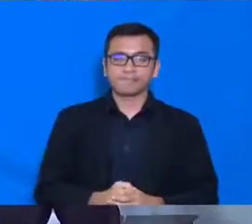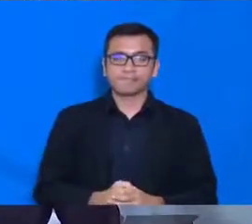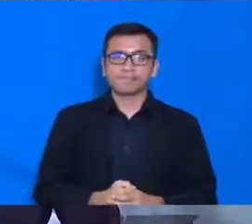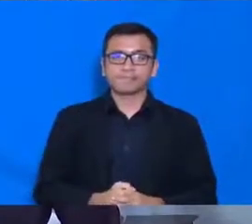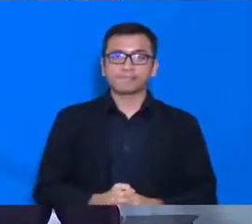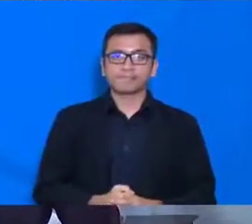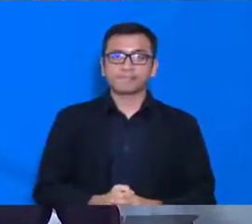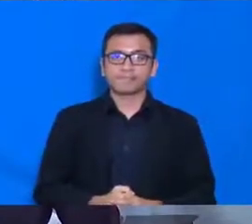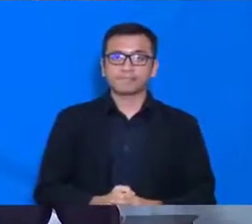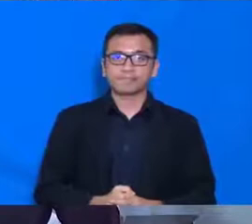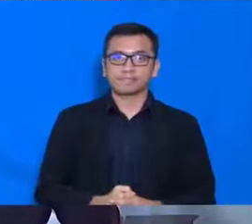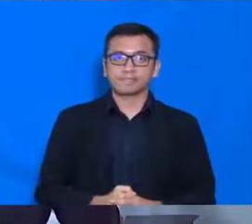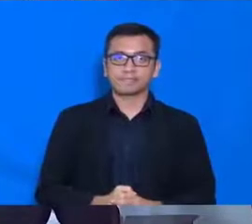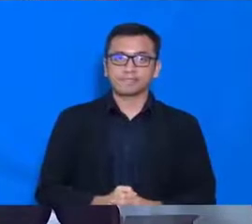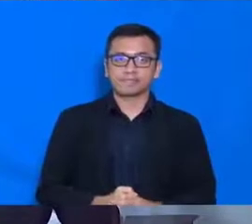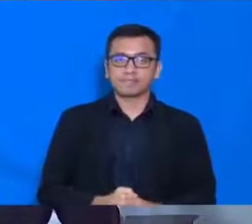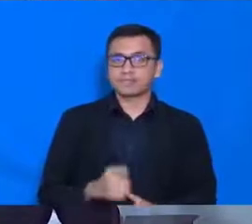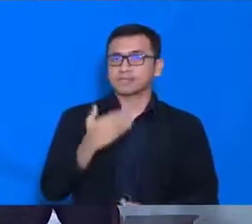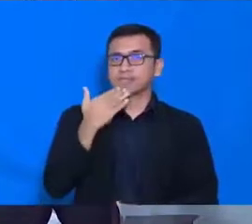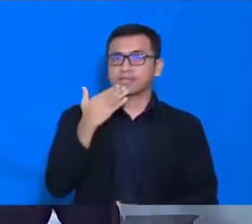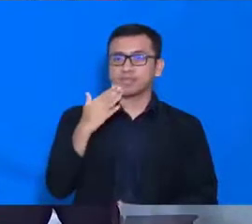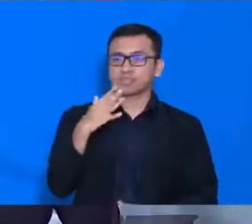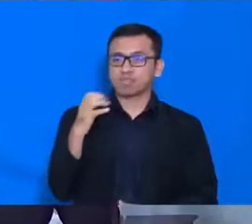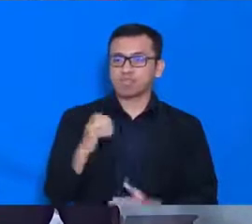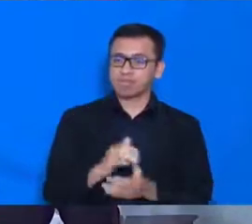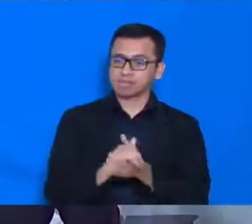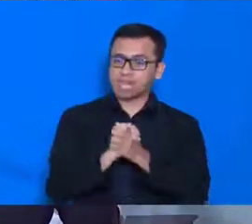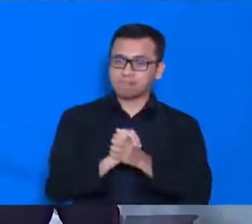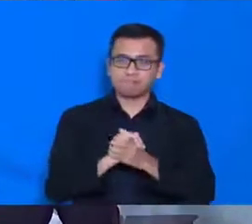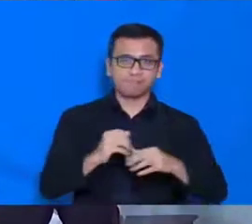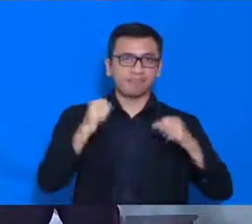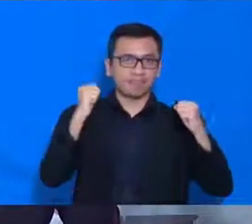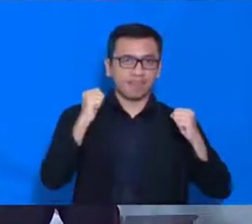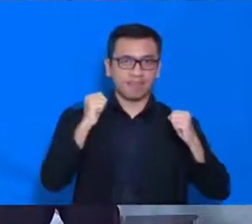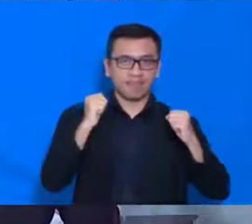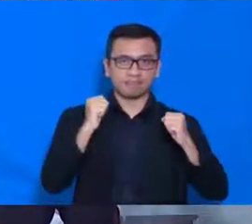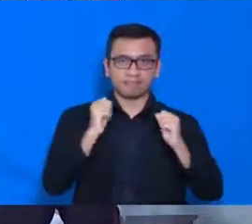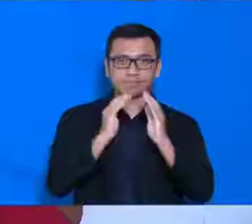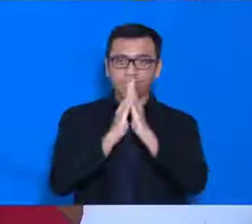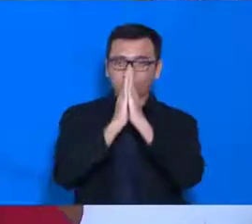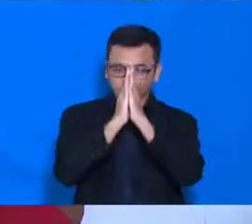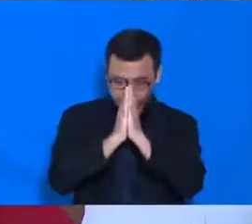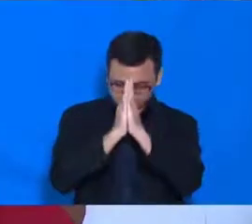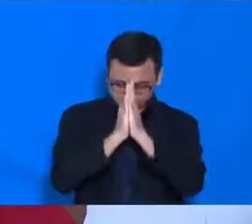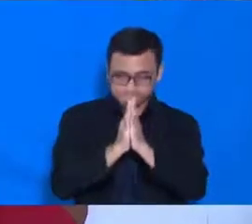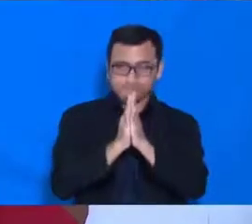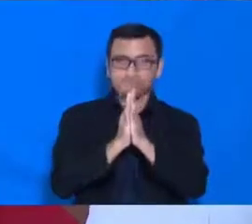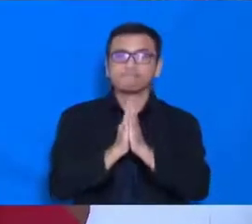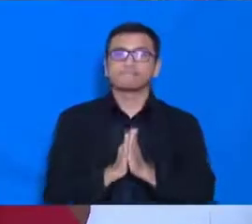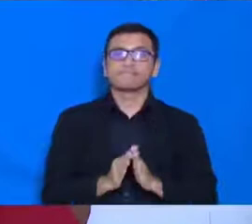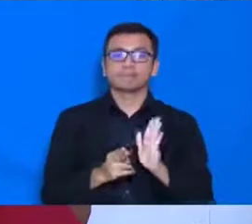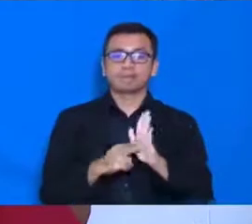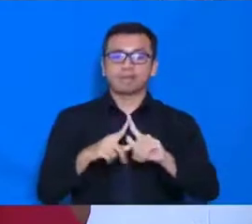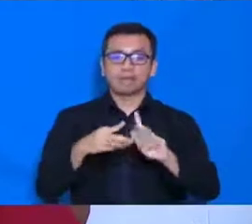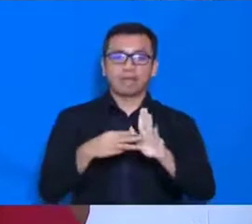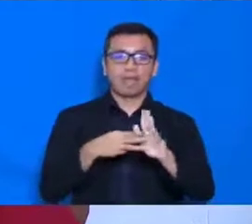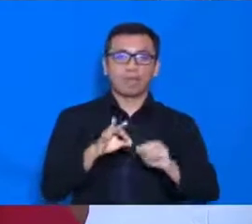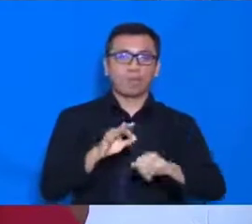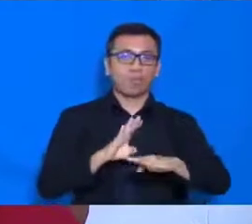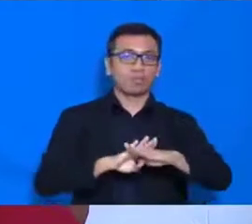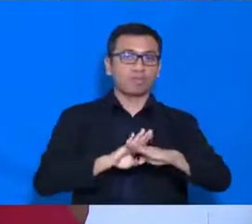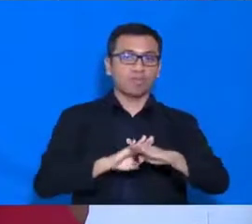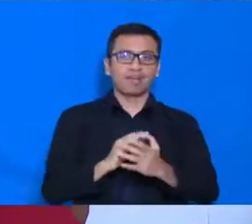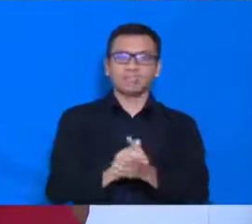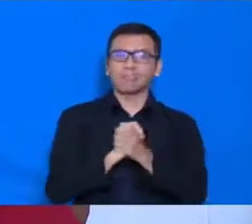Selamat sore, salam sejahtera bagi kita semua. Om Swastiastu, Namo Buddhaya, Salam